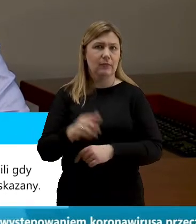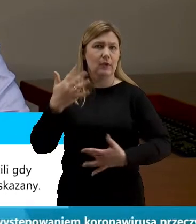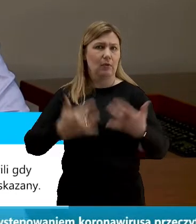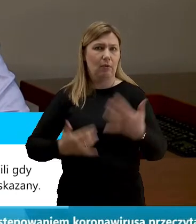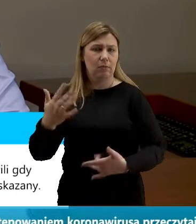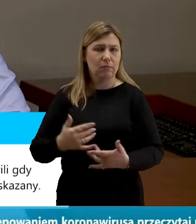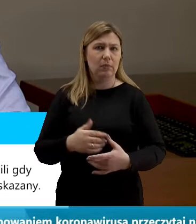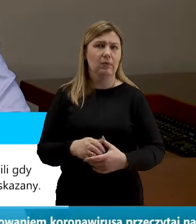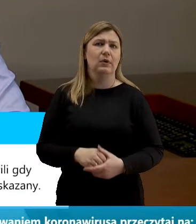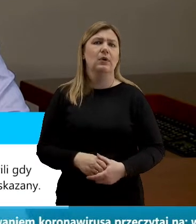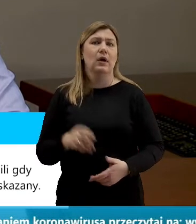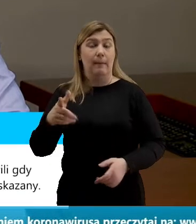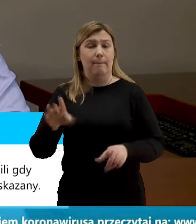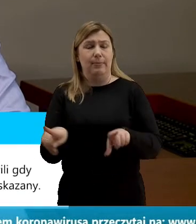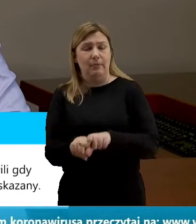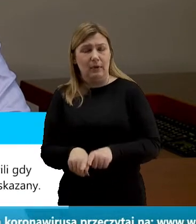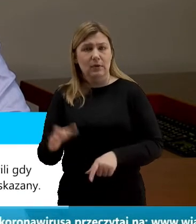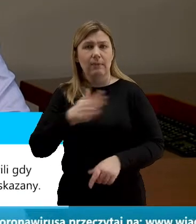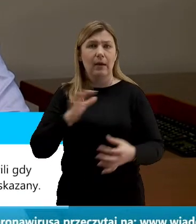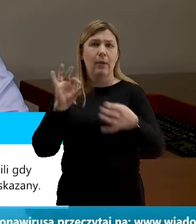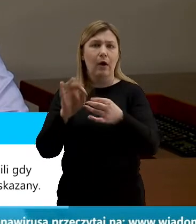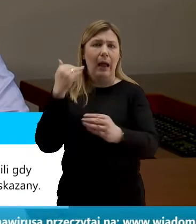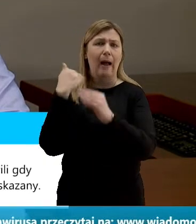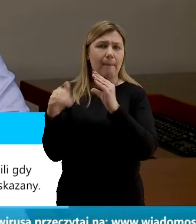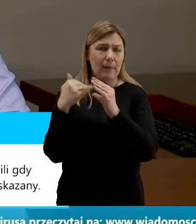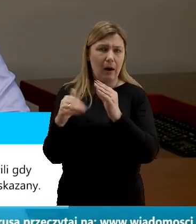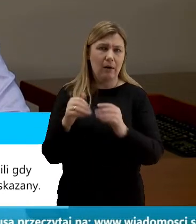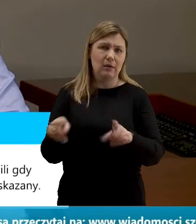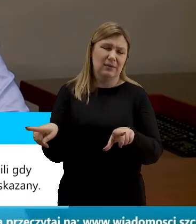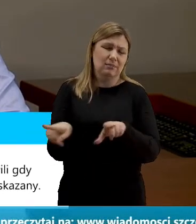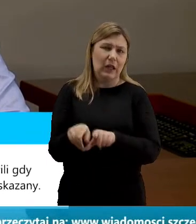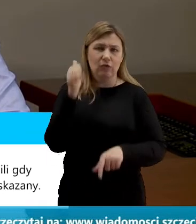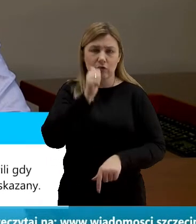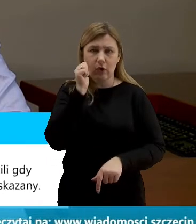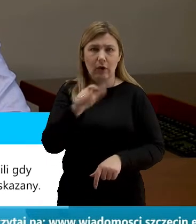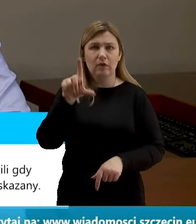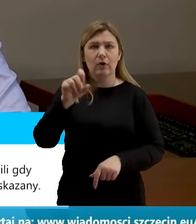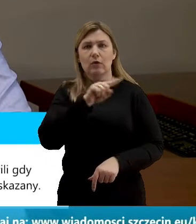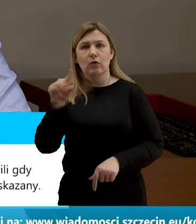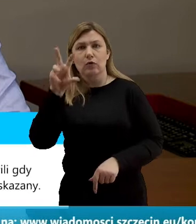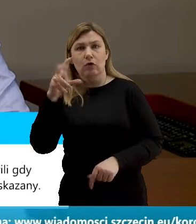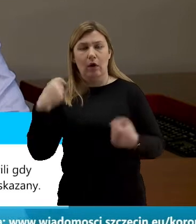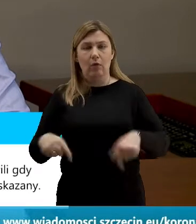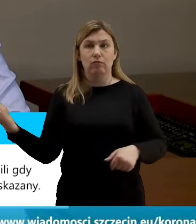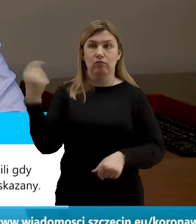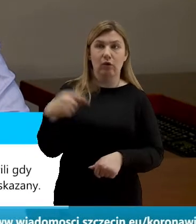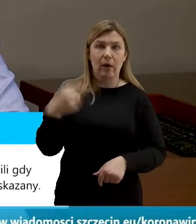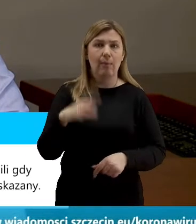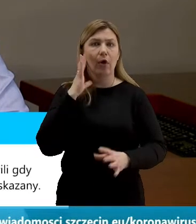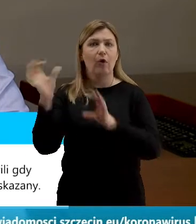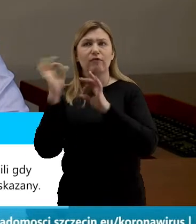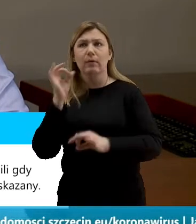komputerów. Mamy możliwość kontaktu mailowego. Każdego dnia około 200-300 osób do tej pory przychodziło po